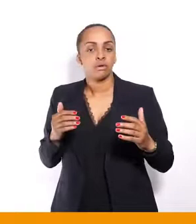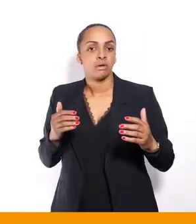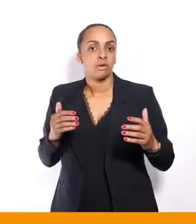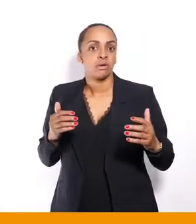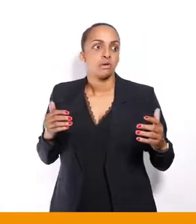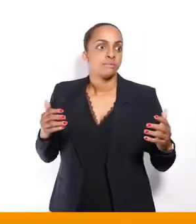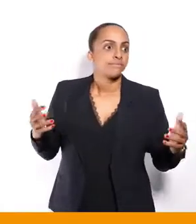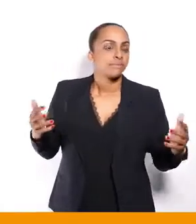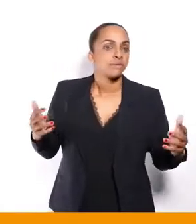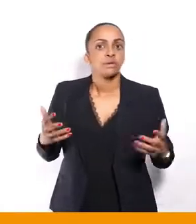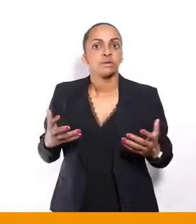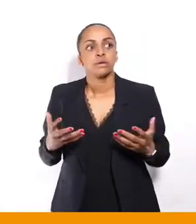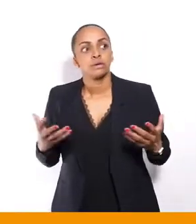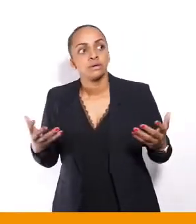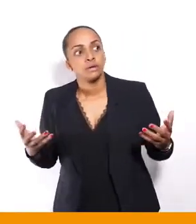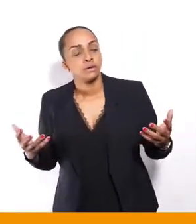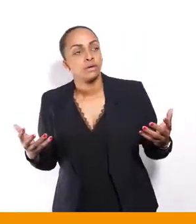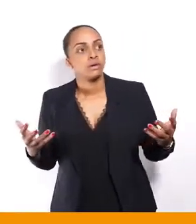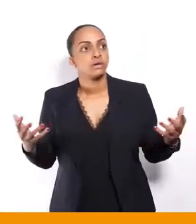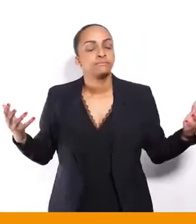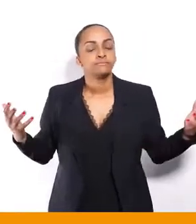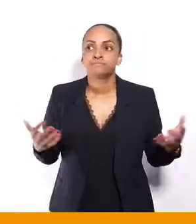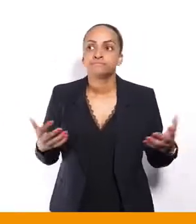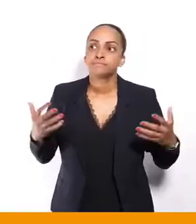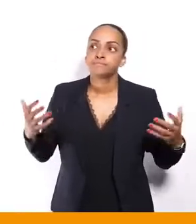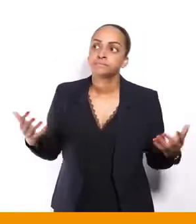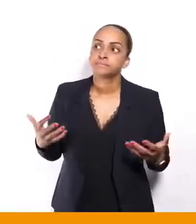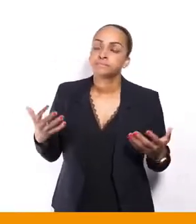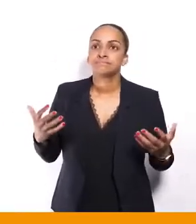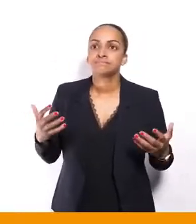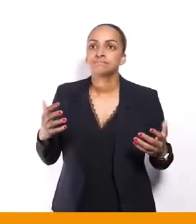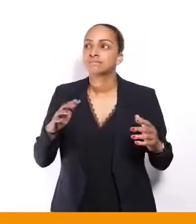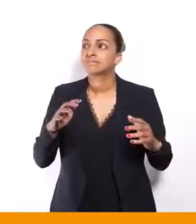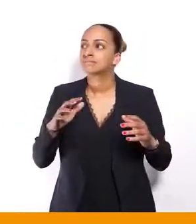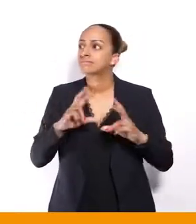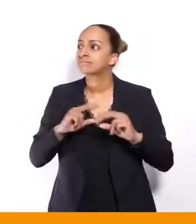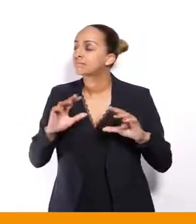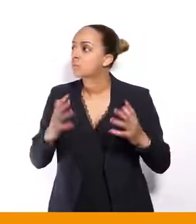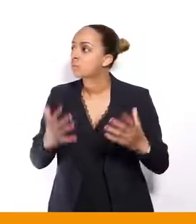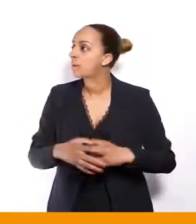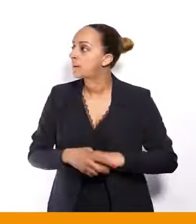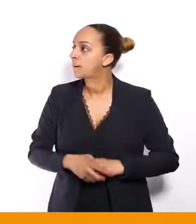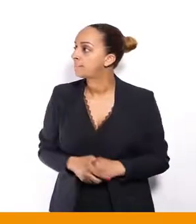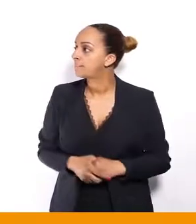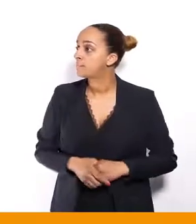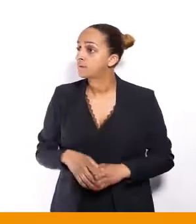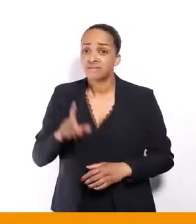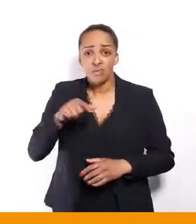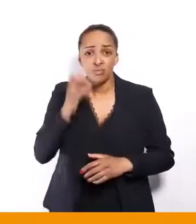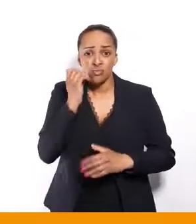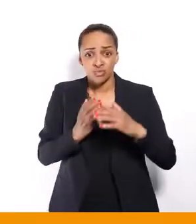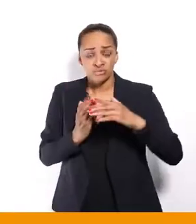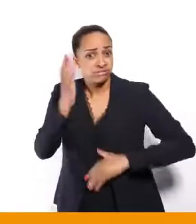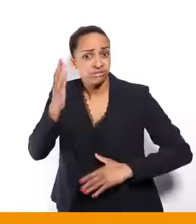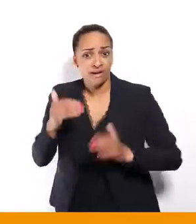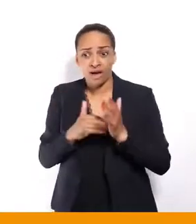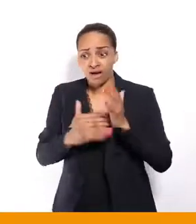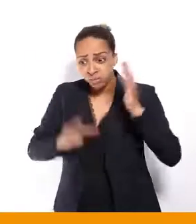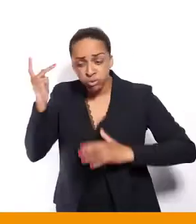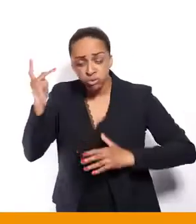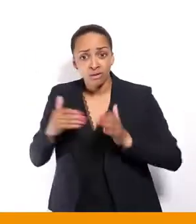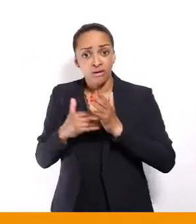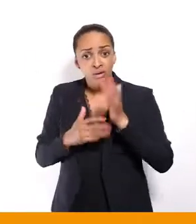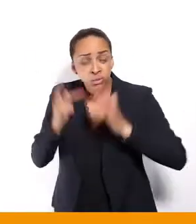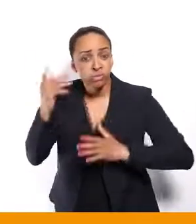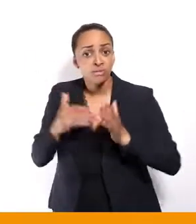comment dire… il faut toujours se dépasser, quoi, voilà, il faut toujours se dépasser, et c'est